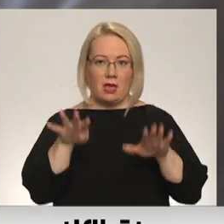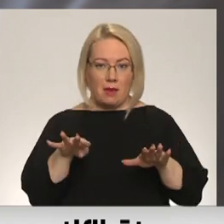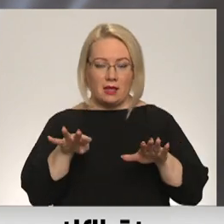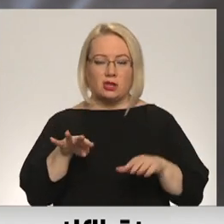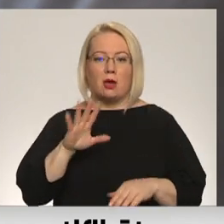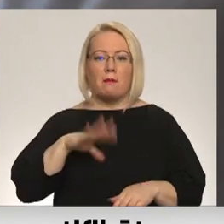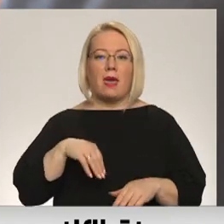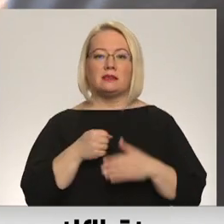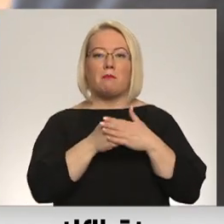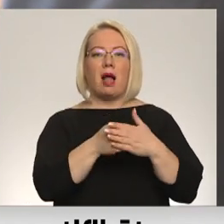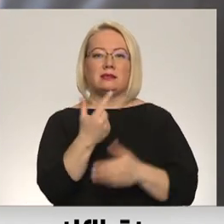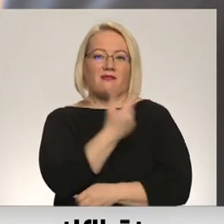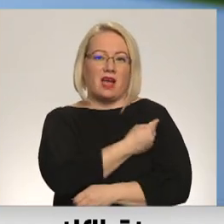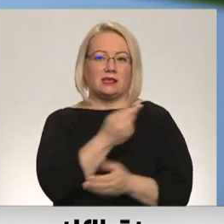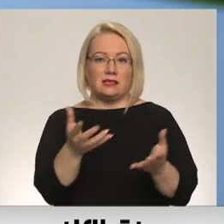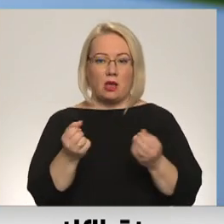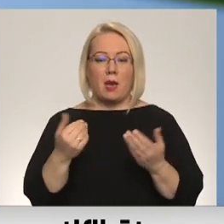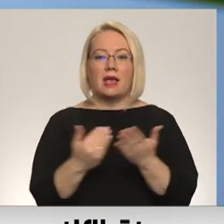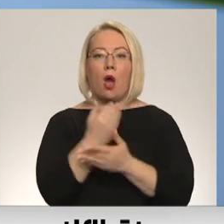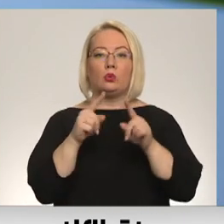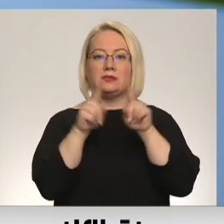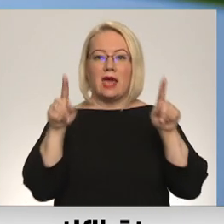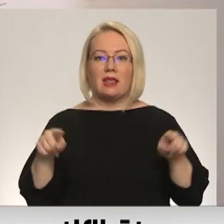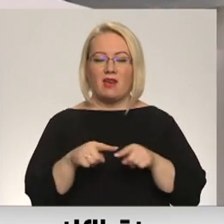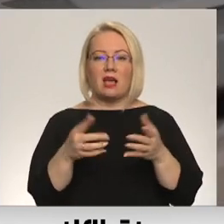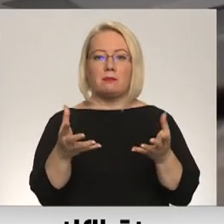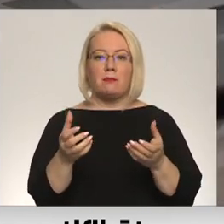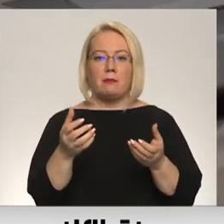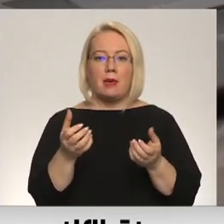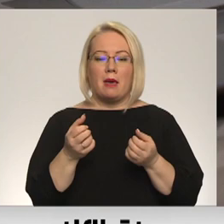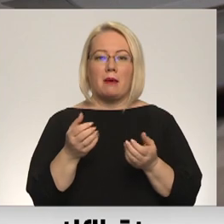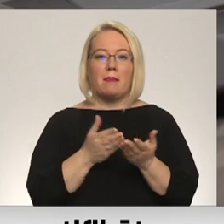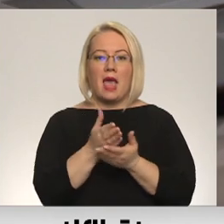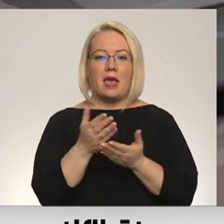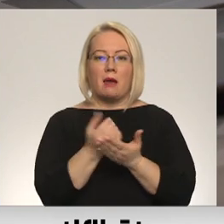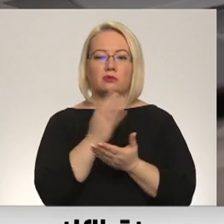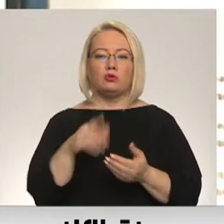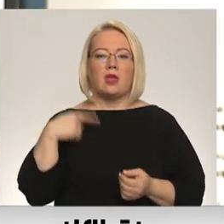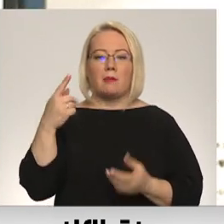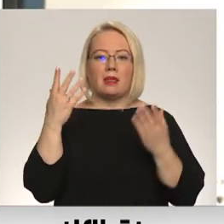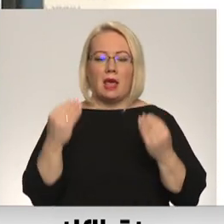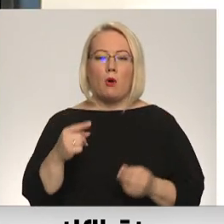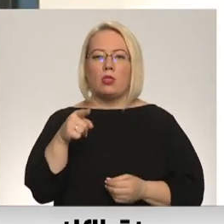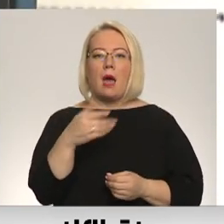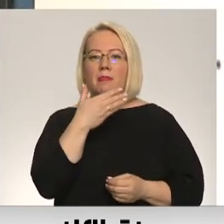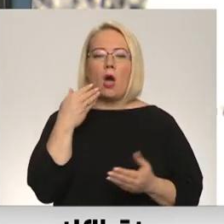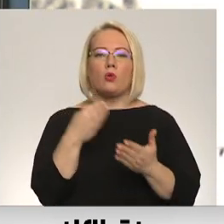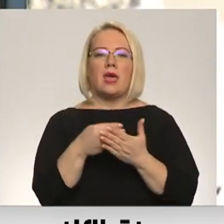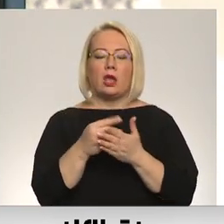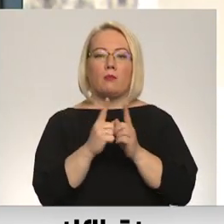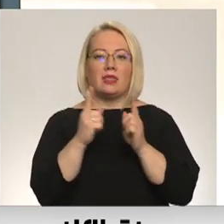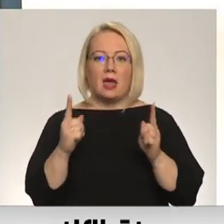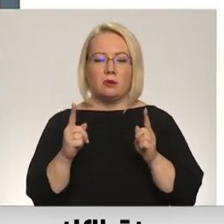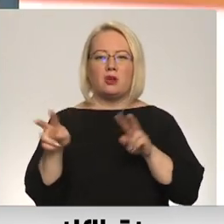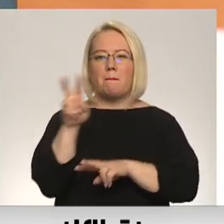balsts vakcīnas saņemšanas jauns certifikāts būs pieejams nākamajā dienā, un tam pagaidām nav noteikts derīguma termiņš. Tiekot meklēt